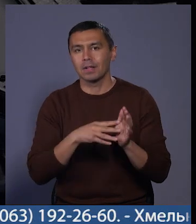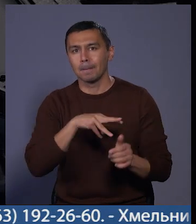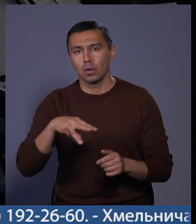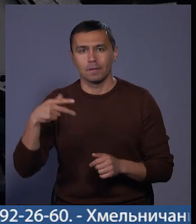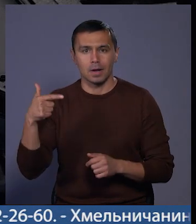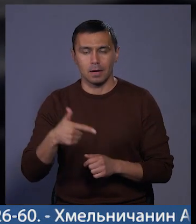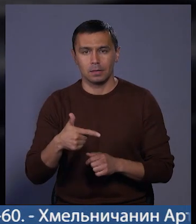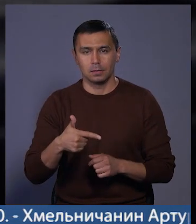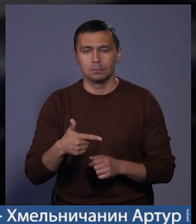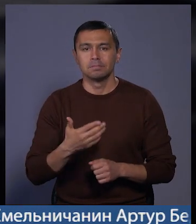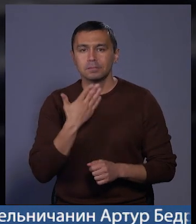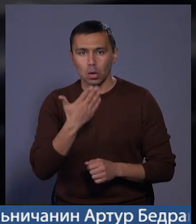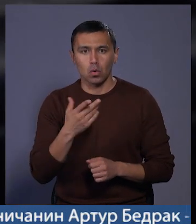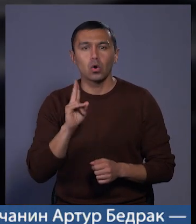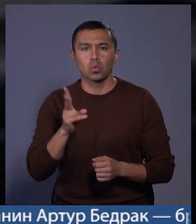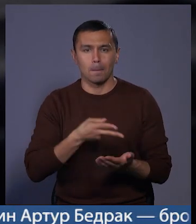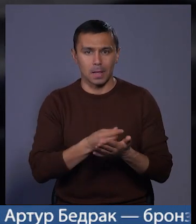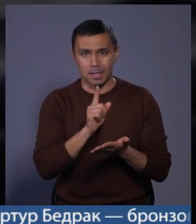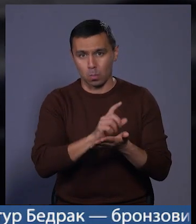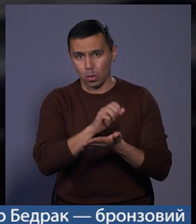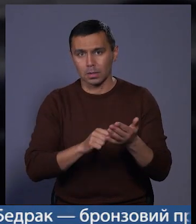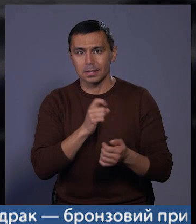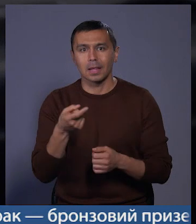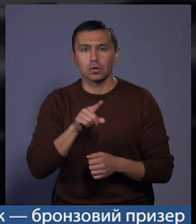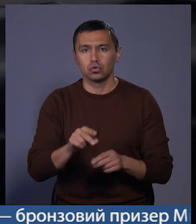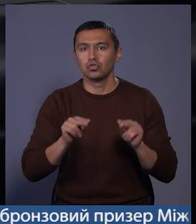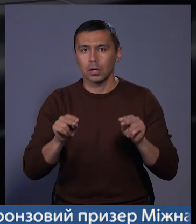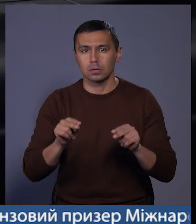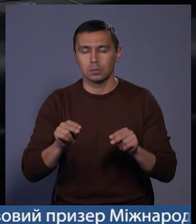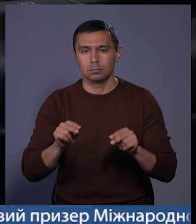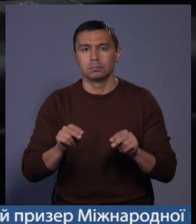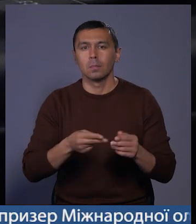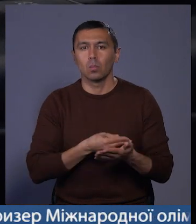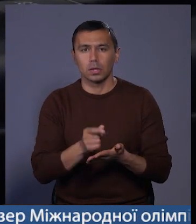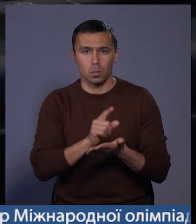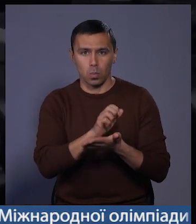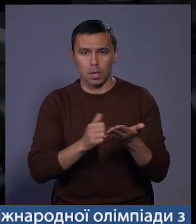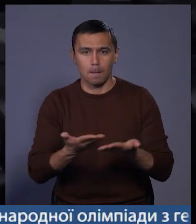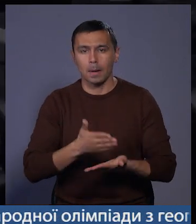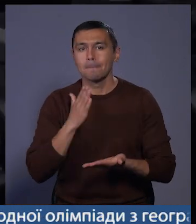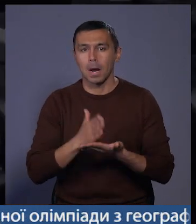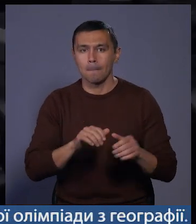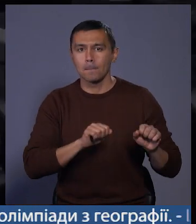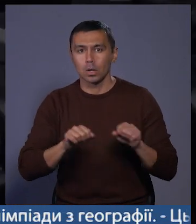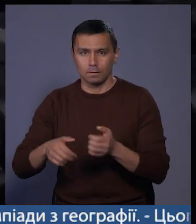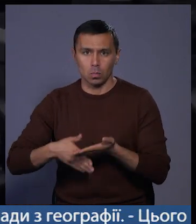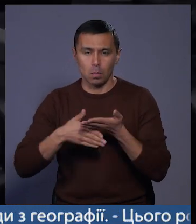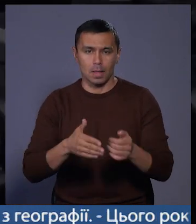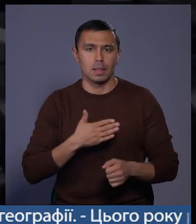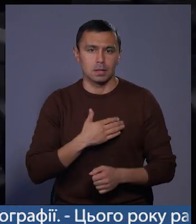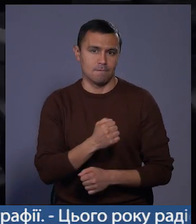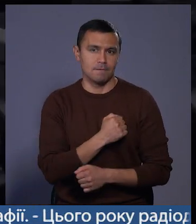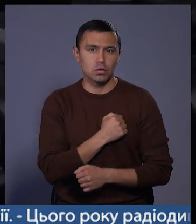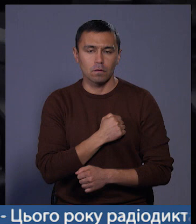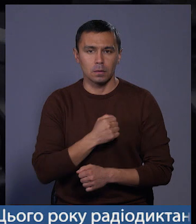Принагідно, дякую оплатникам податків за те, що чесно сумлійно платять податки. Ми маємо можливість допомагати нашим